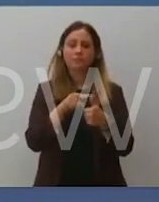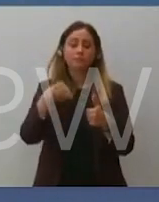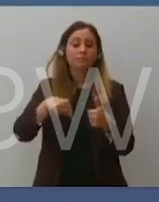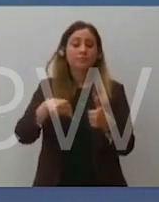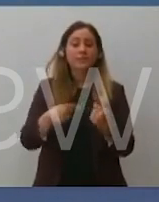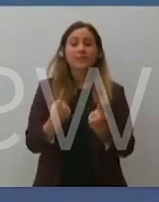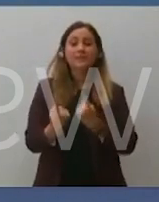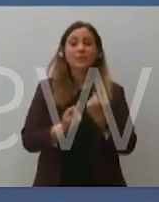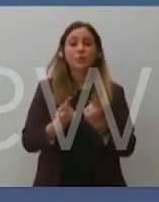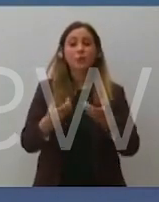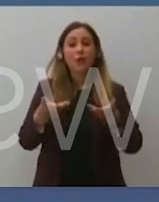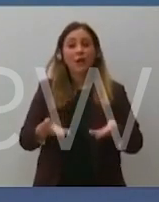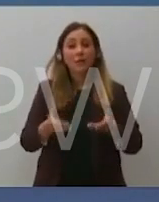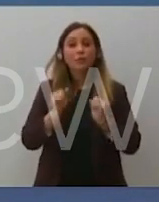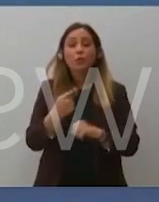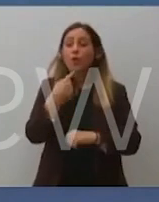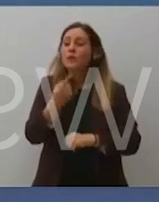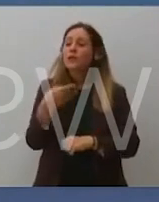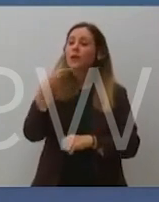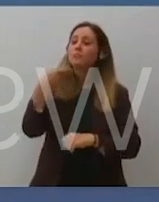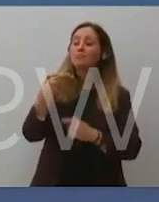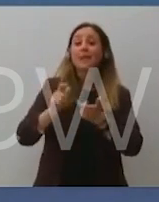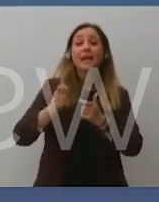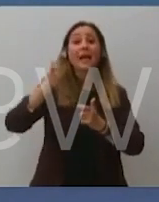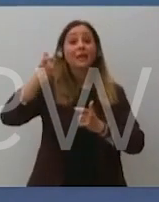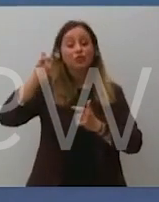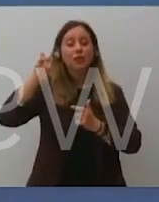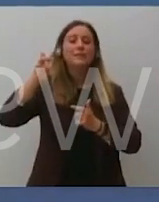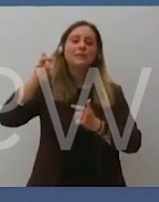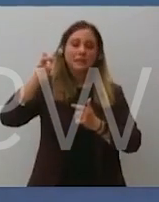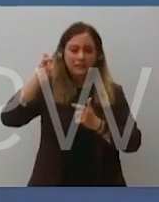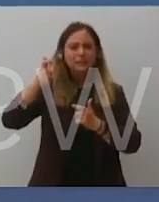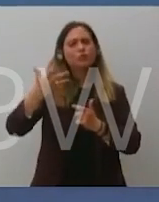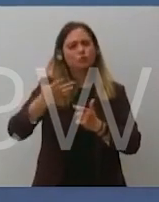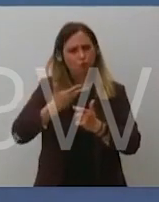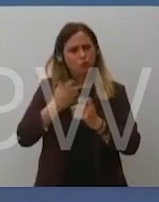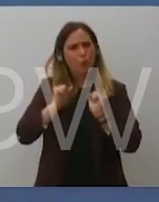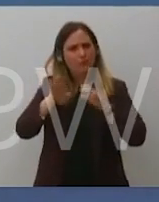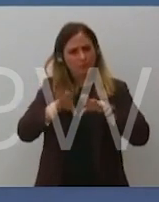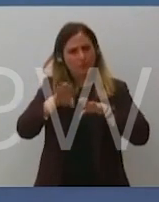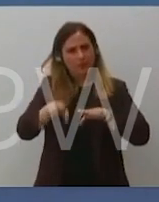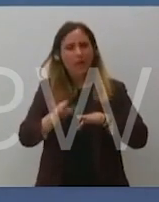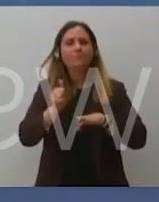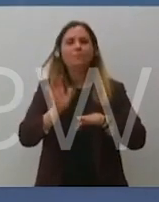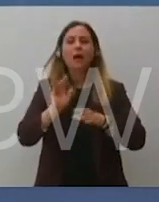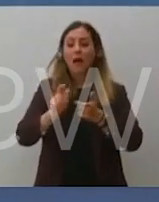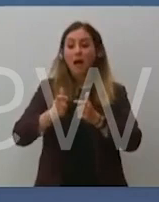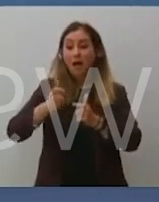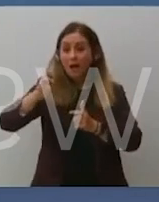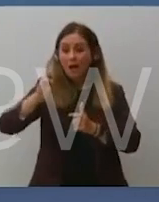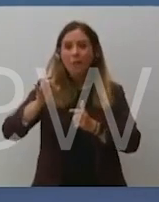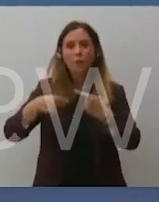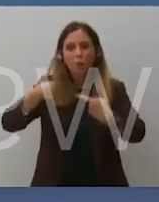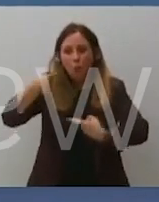parlare di crescita sostenuta. Ci sarà un rimbalzo, ma questa crescita per diventare sostenuta, per